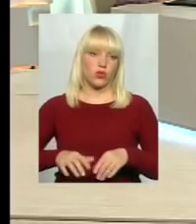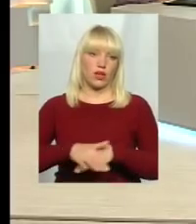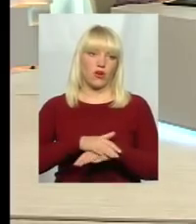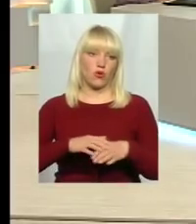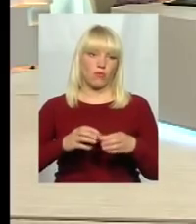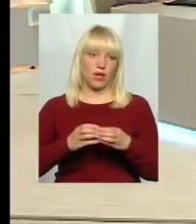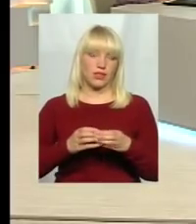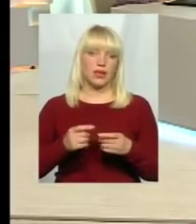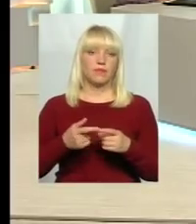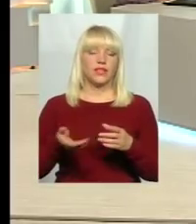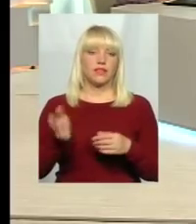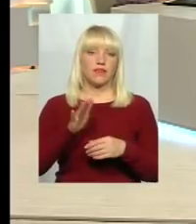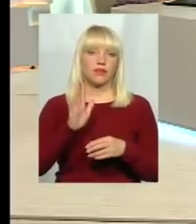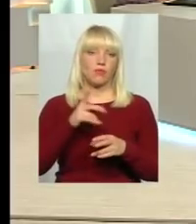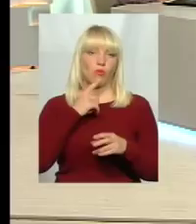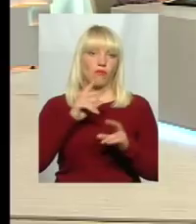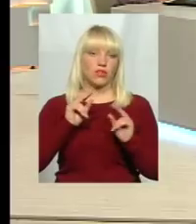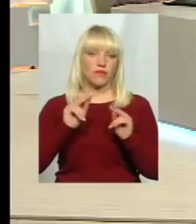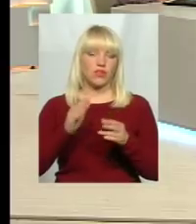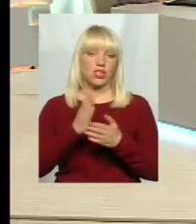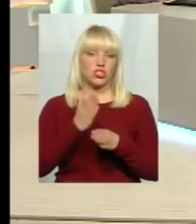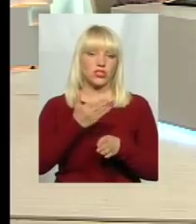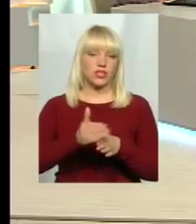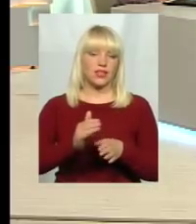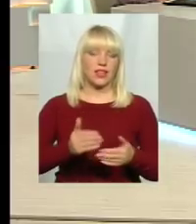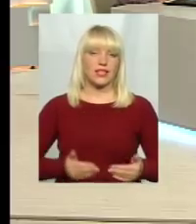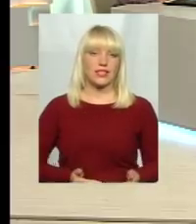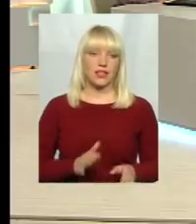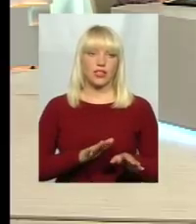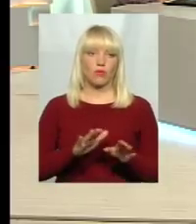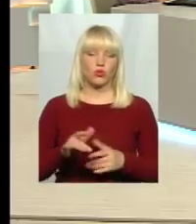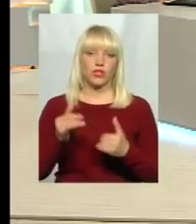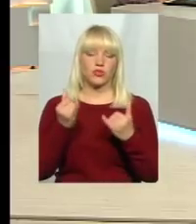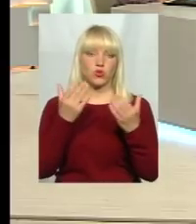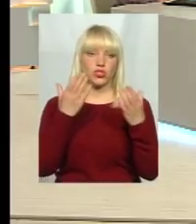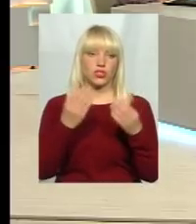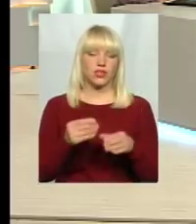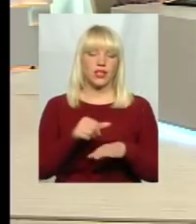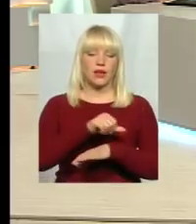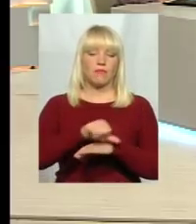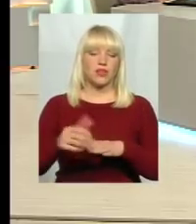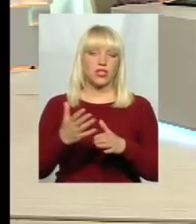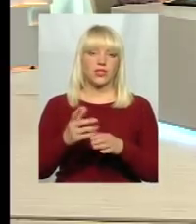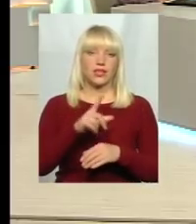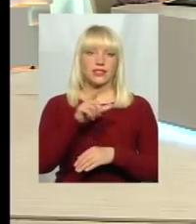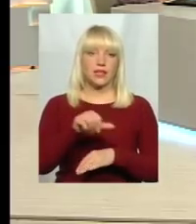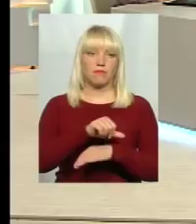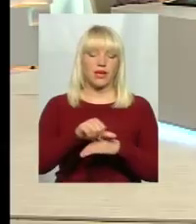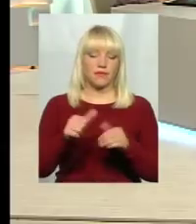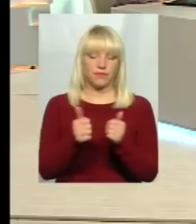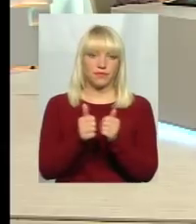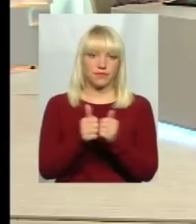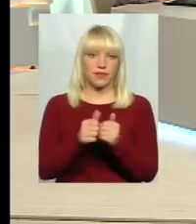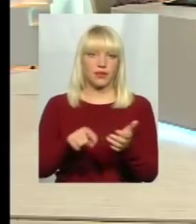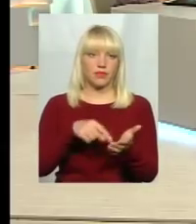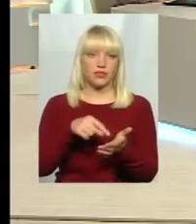і давайте будемо говорити відверто, в нас є частина населених пунктів, даже на сьогоднішній день, і межі яких з межами міста майже не розривні. Ти, умовно